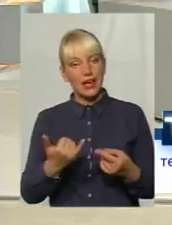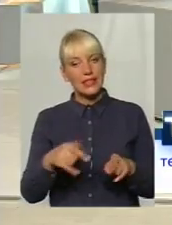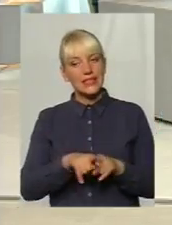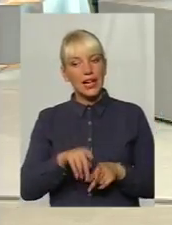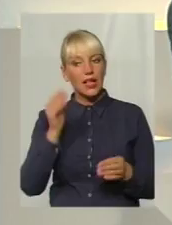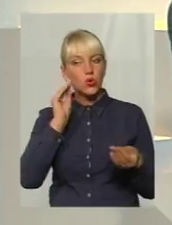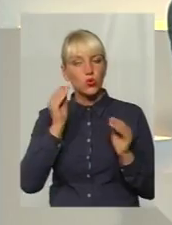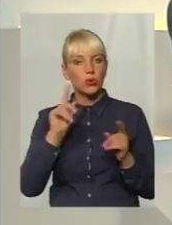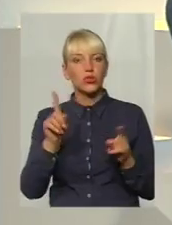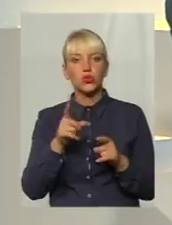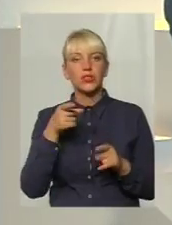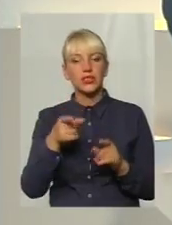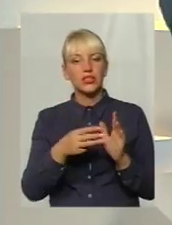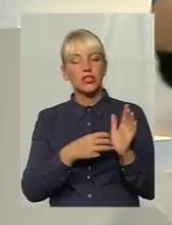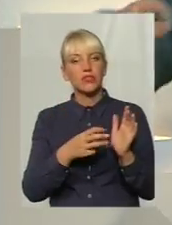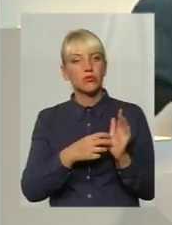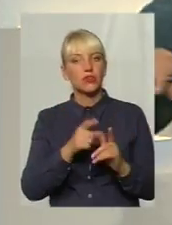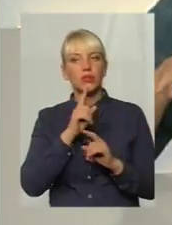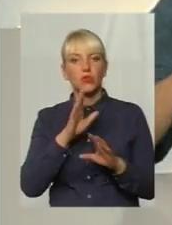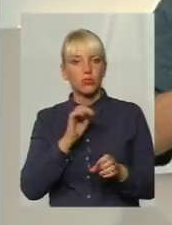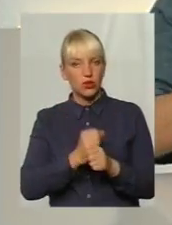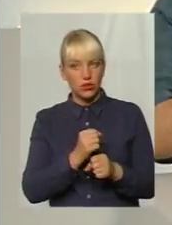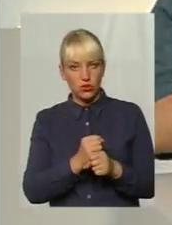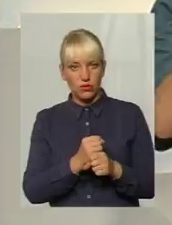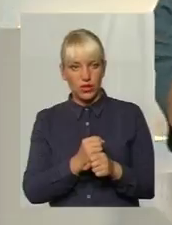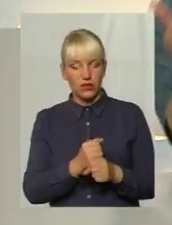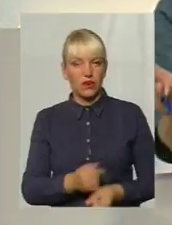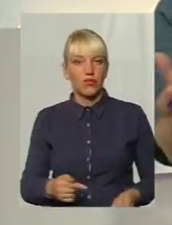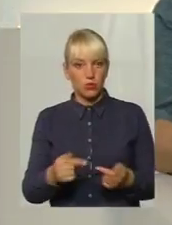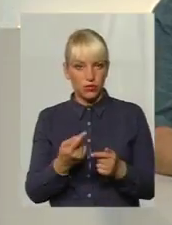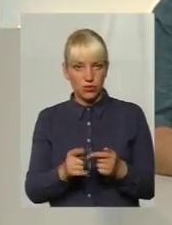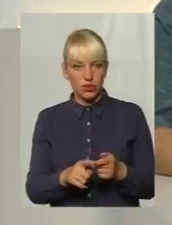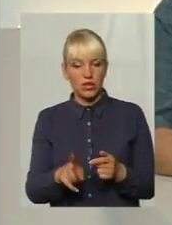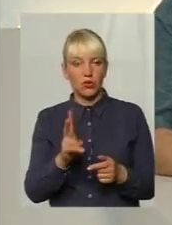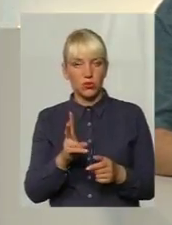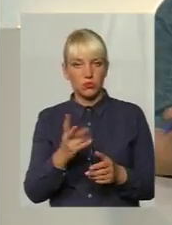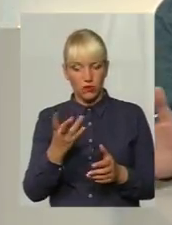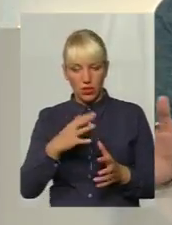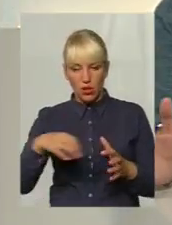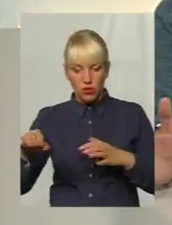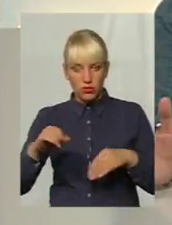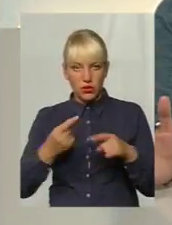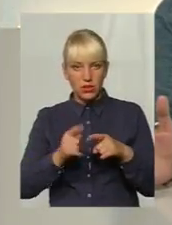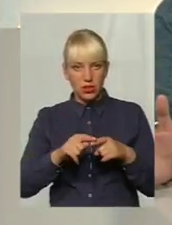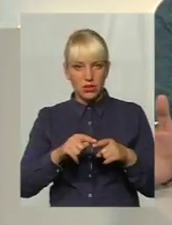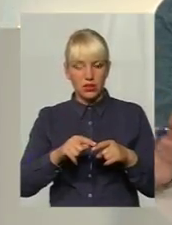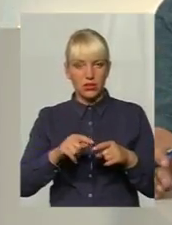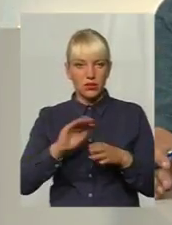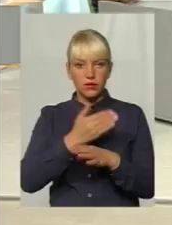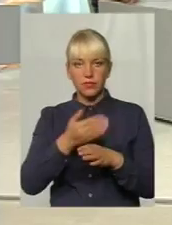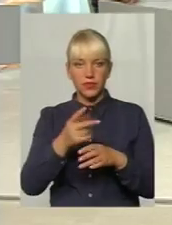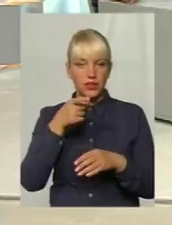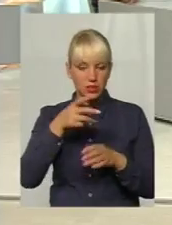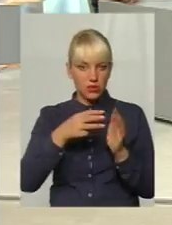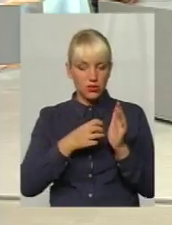Відповідно, ці 1 800 мають десь кудись подітися, в когось буде занадто великий навантаж. Ну зараз немає, так розумію. Немає.